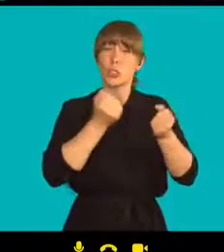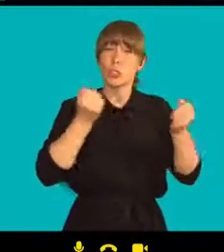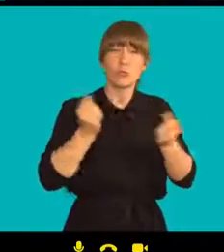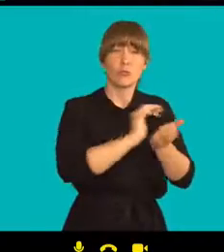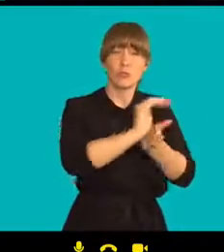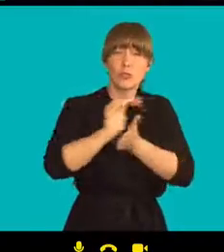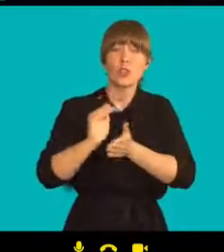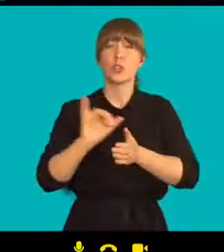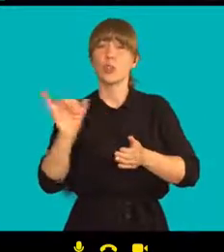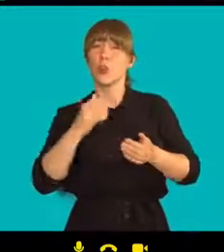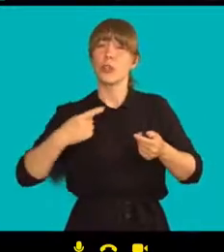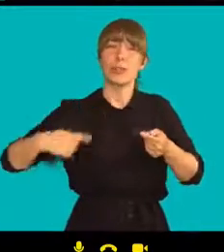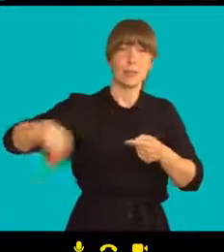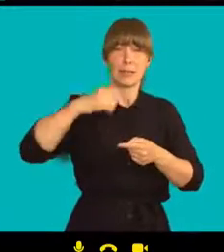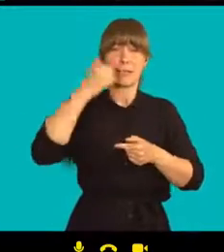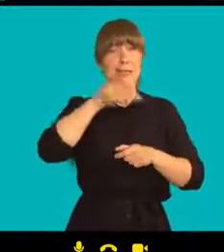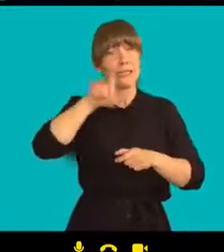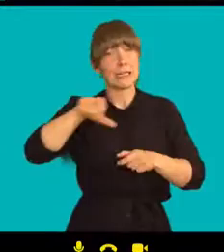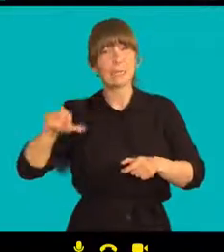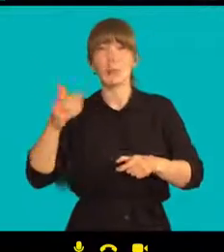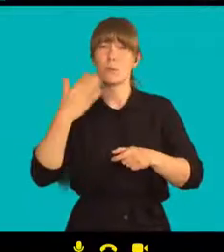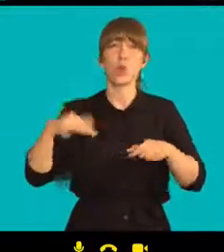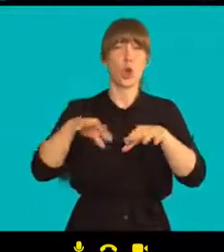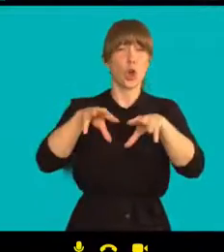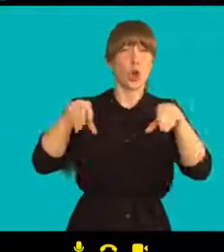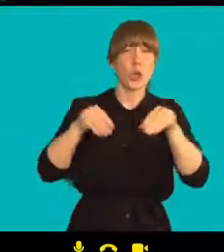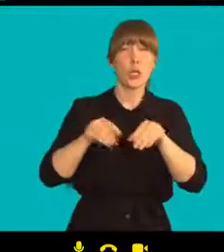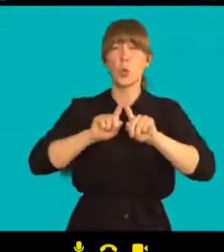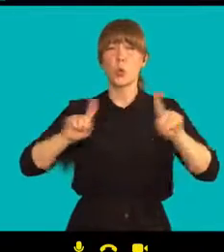lidem, kteří pomáhali politickým vězňům a jejich rodinám.